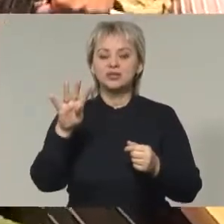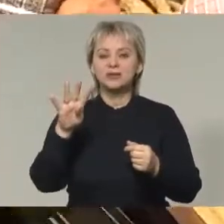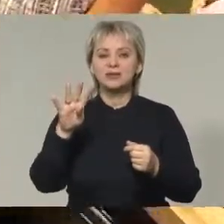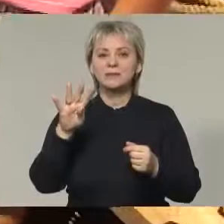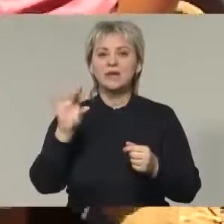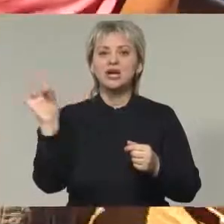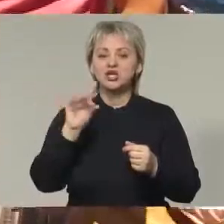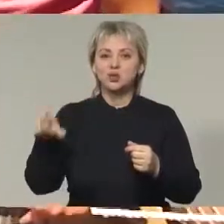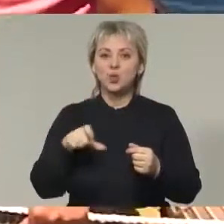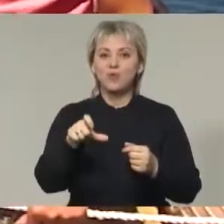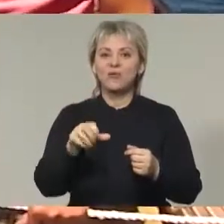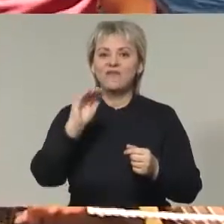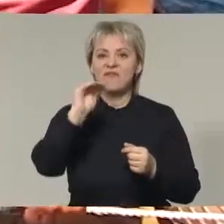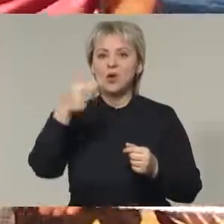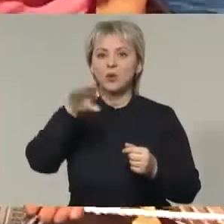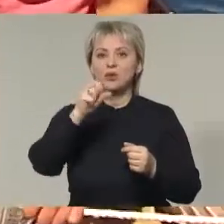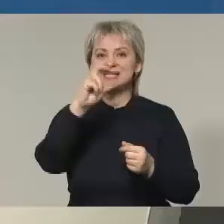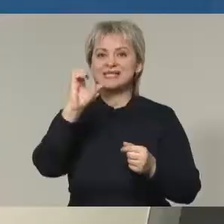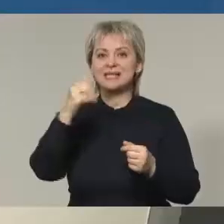-24, Ростов-на-Дону, Феодосия.